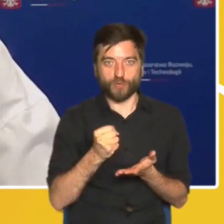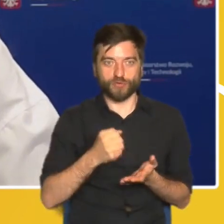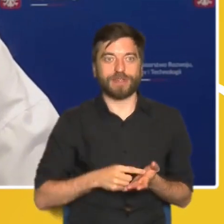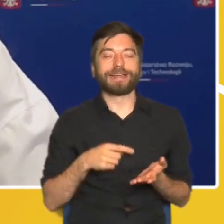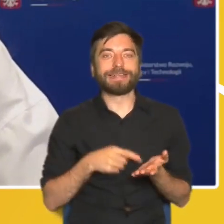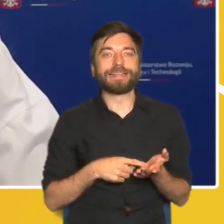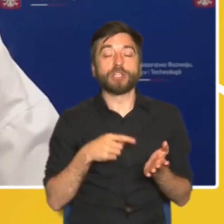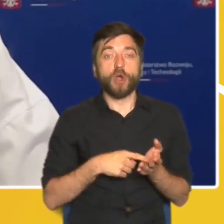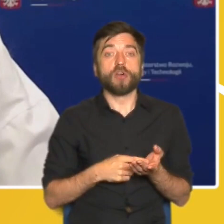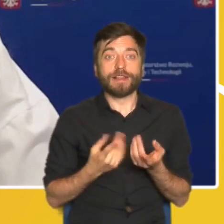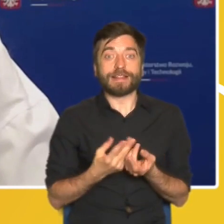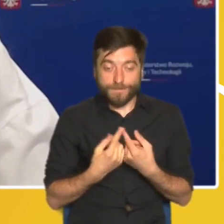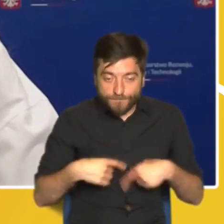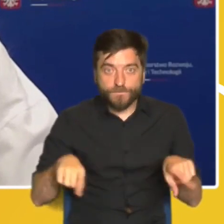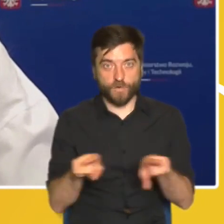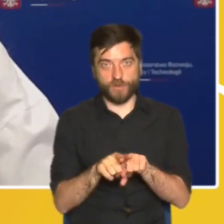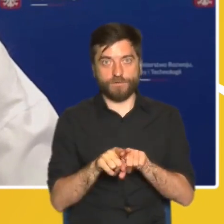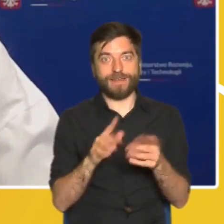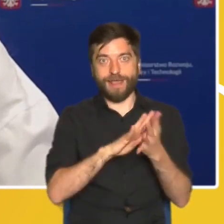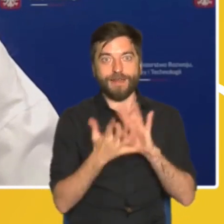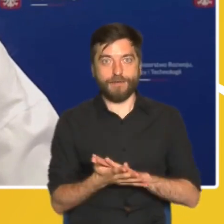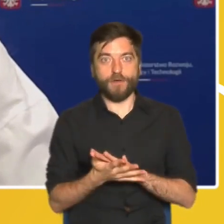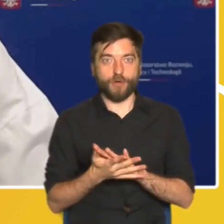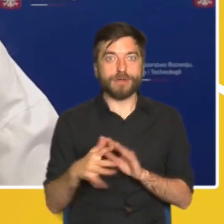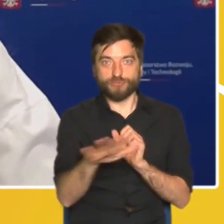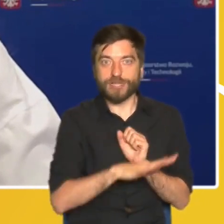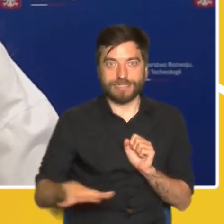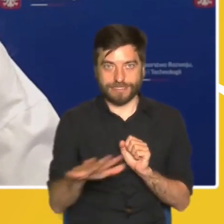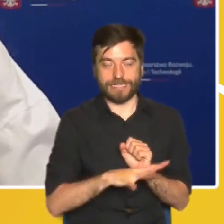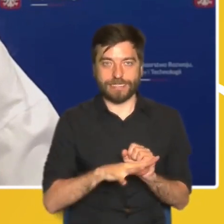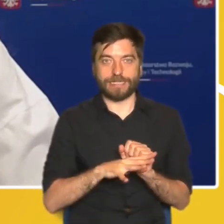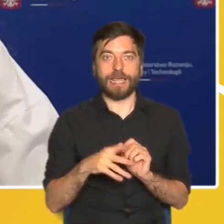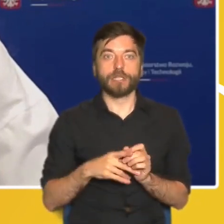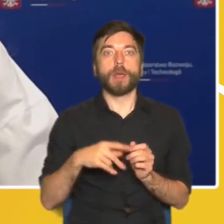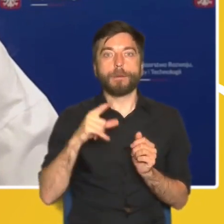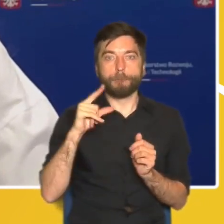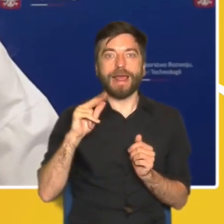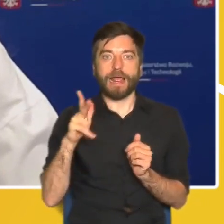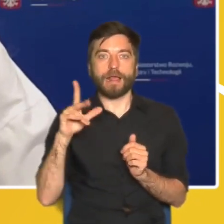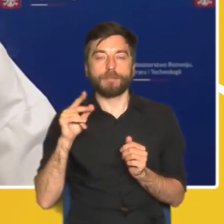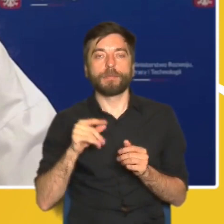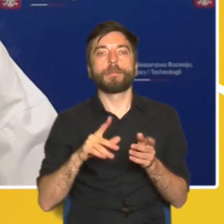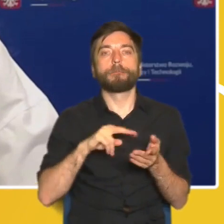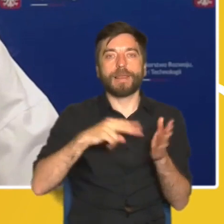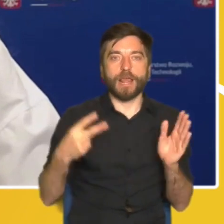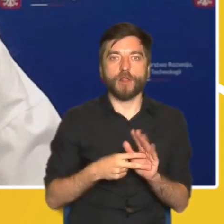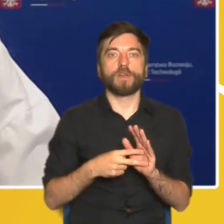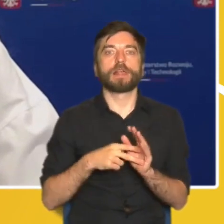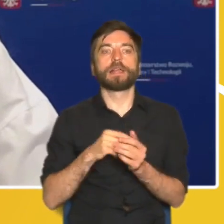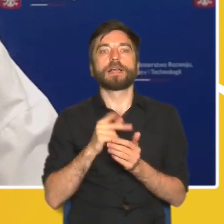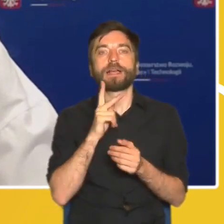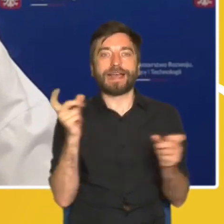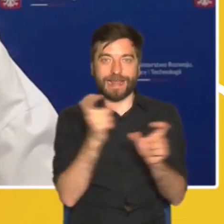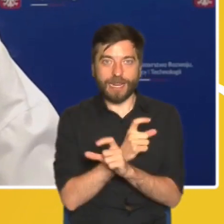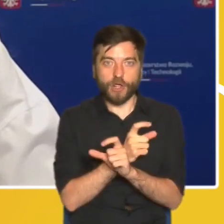bezpośrednio na wdrożenie reformy planowania przestrzennego. W Krajowym Planie Odbudowy na ten cel przewidziany zostało prawie miliard